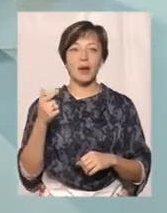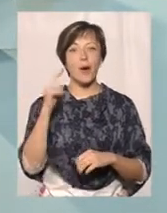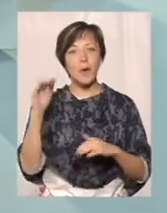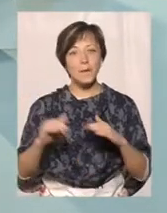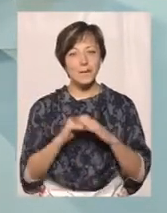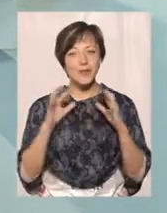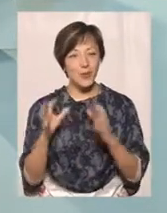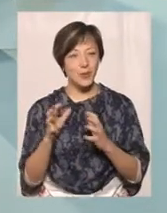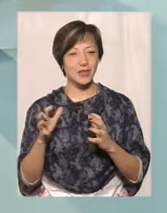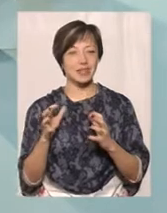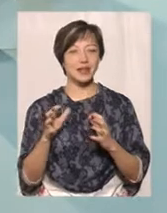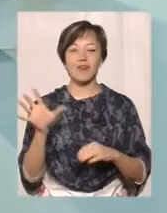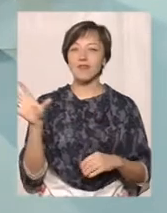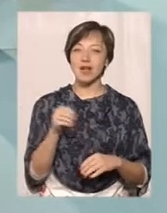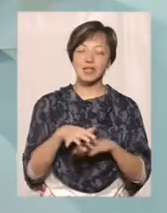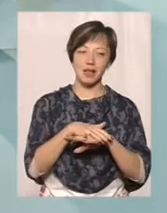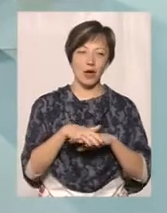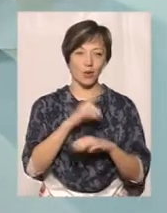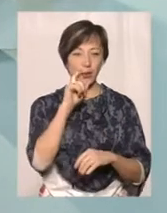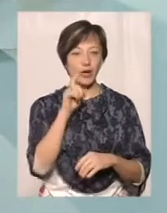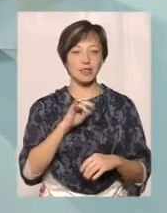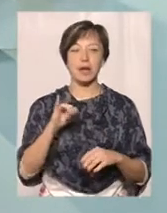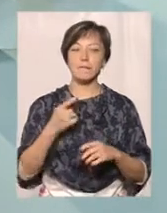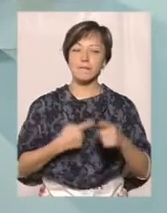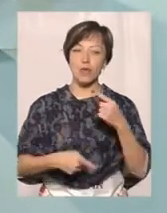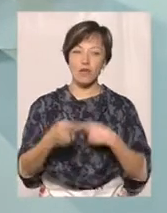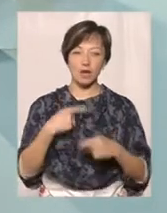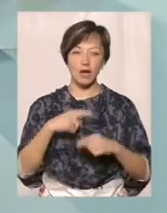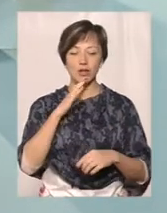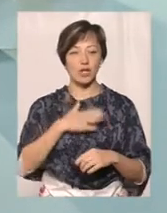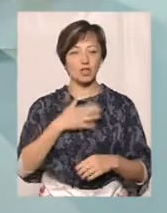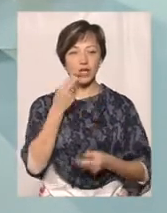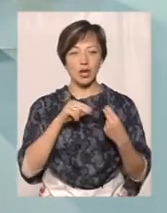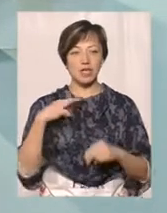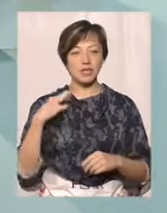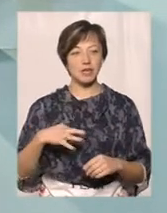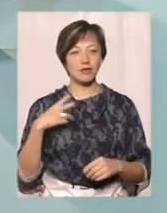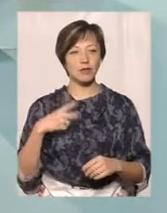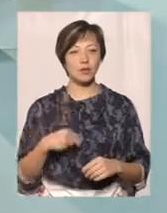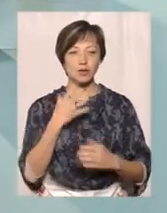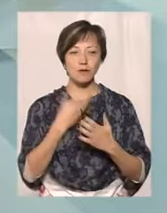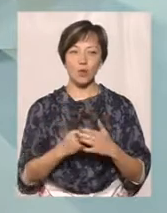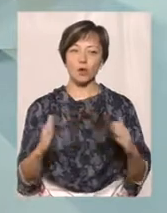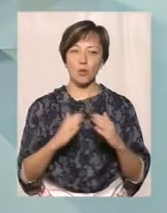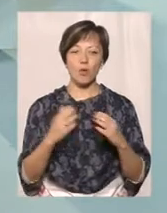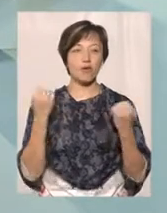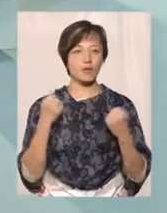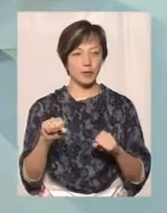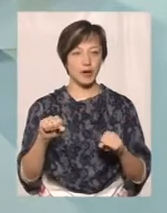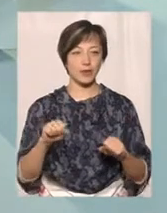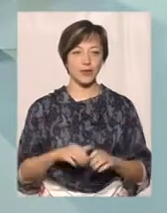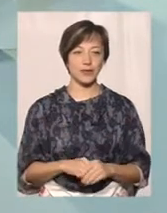опіку у весь народ український і повертає наших найкращих синів та донюк до своїх домівок з перемогою.